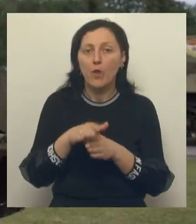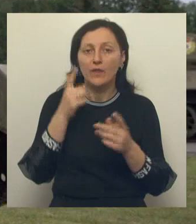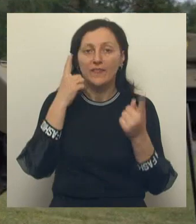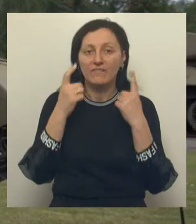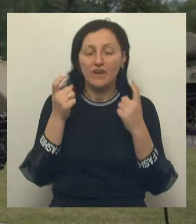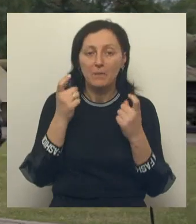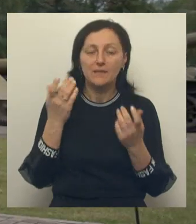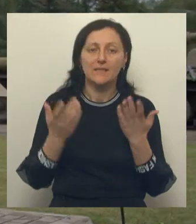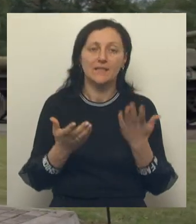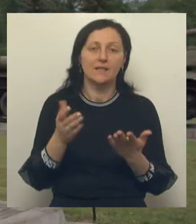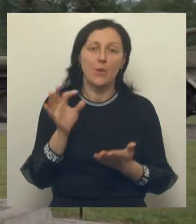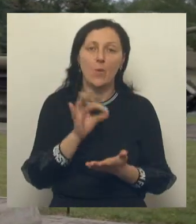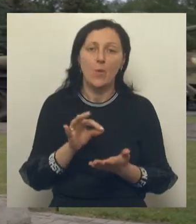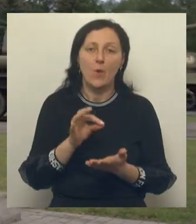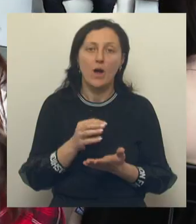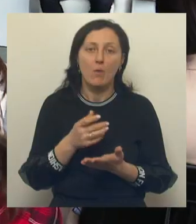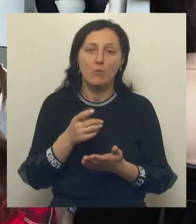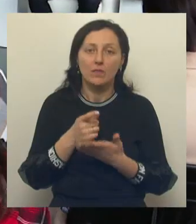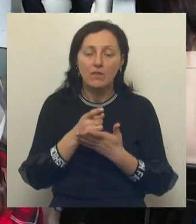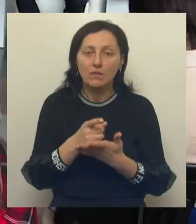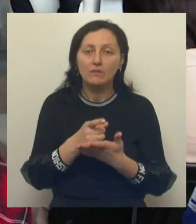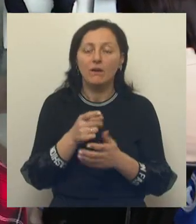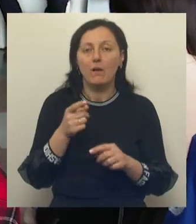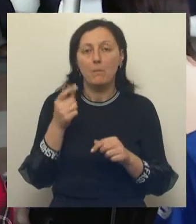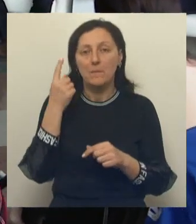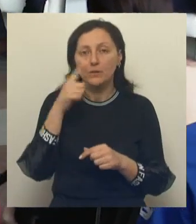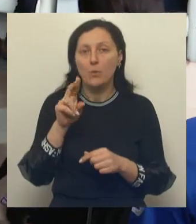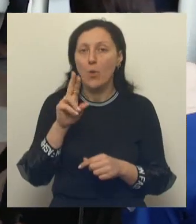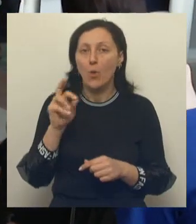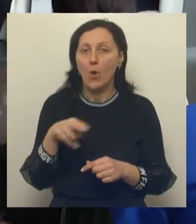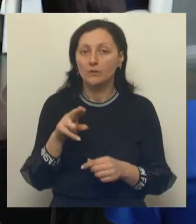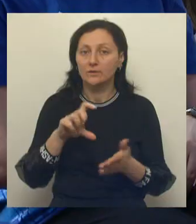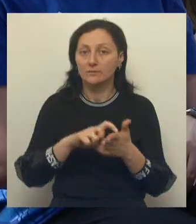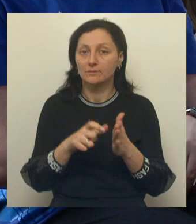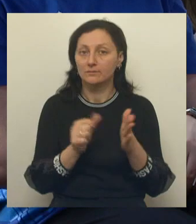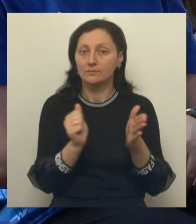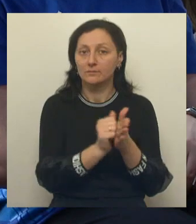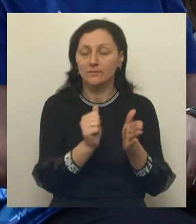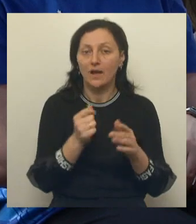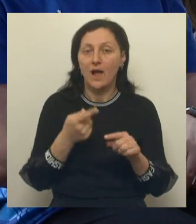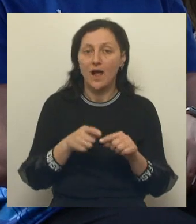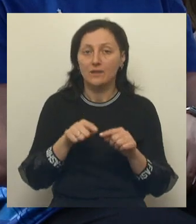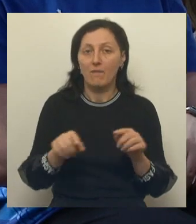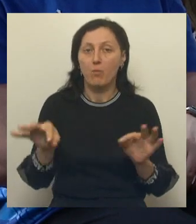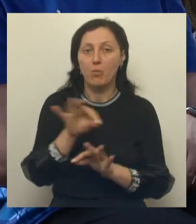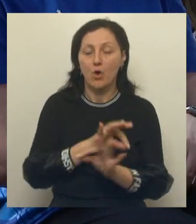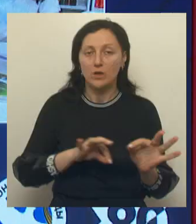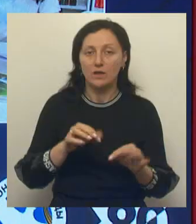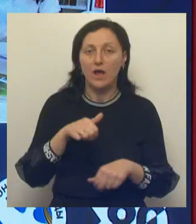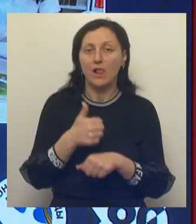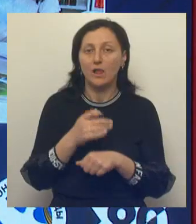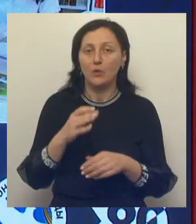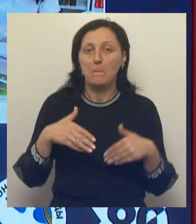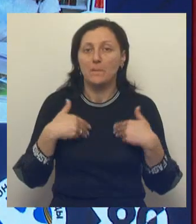событии или самом подвиге, изготовили таблички с QR-кодами. К имеющимся в проекте направлениям Вячеслав Гладков предложил